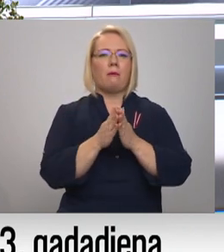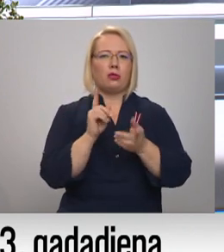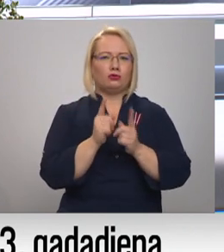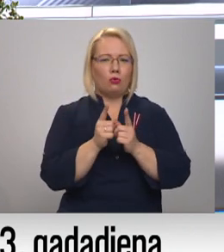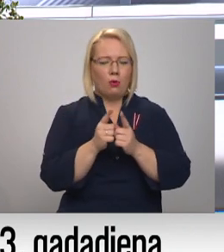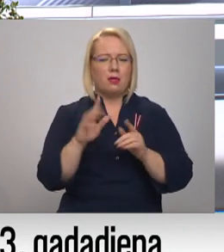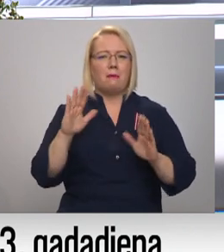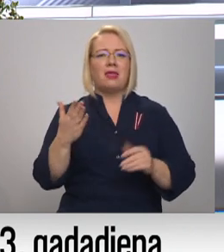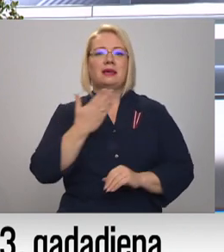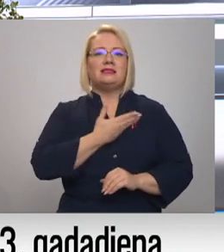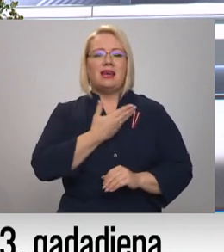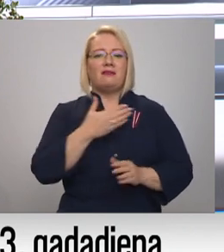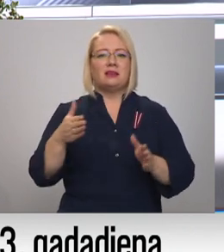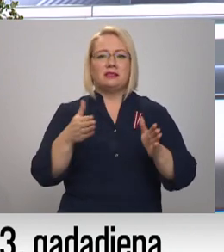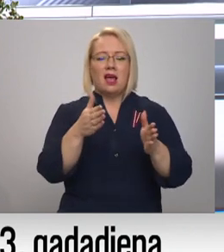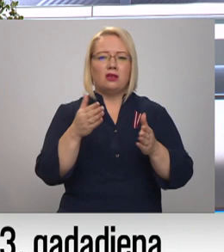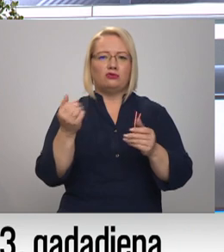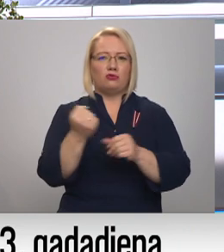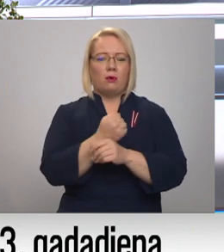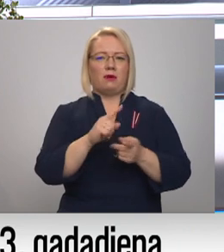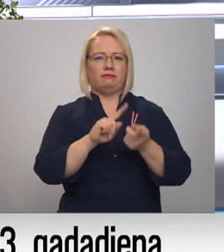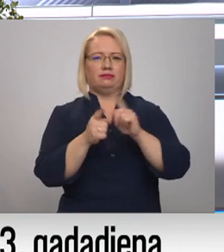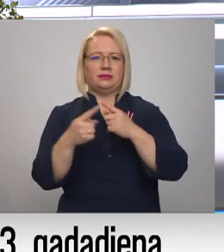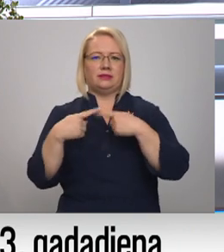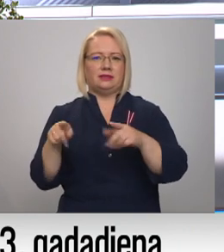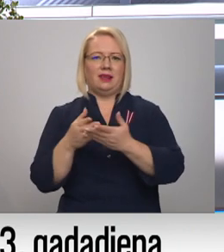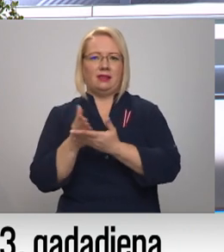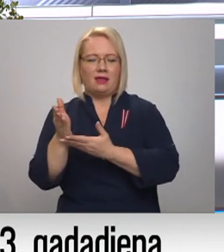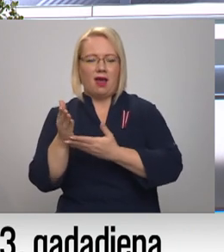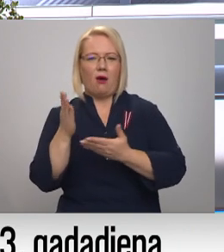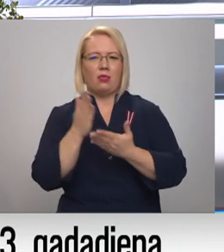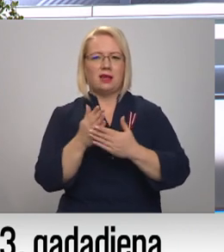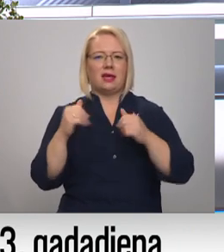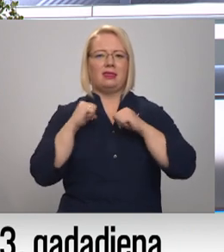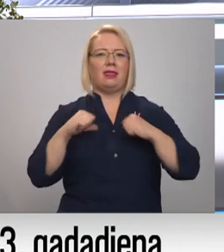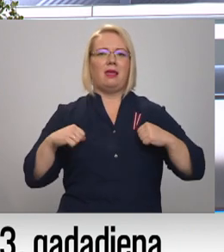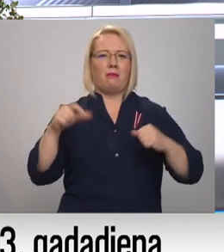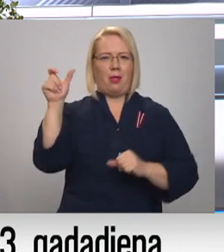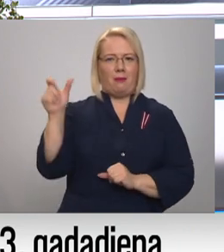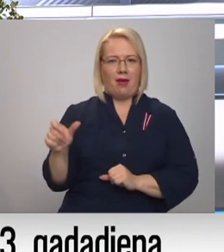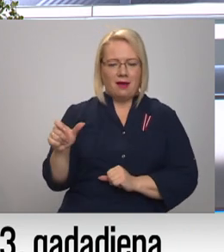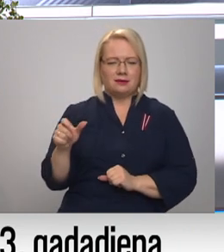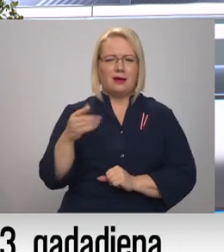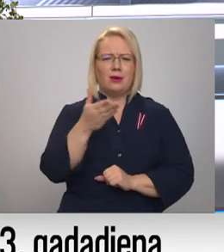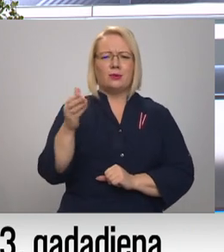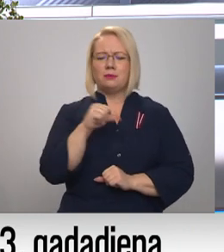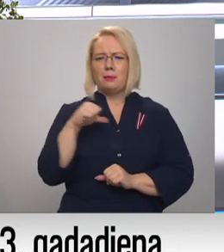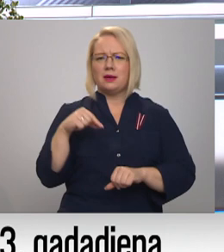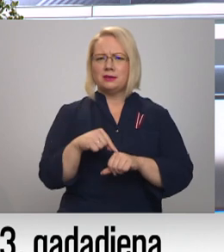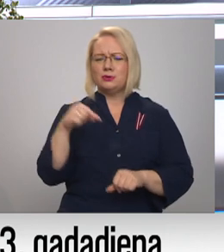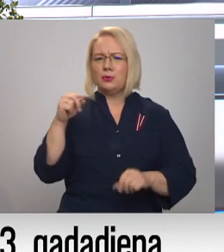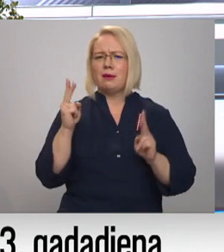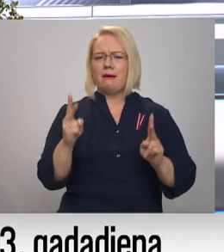tomēr tā citā diegrozījās un tā nu nonācāt diplomātiskajā dienestā. Kā vispār šajā kontekstā jūs arī izjūtat pats 18.